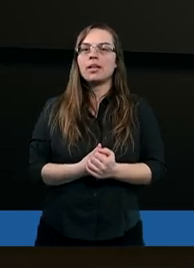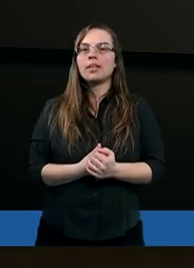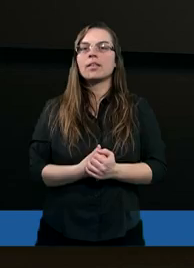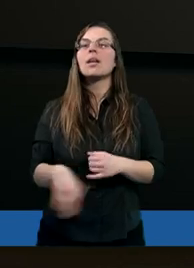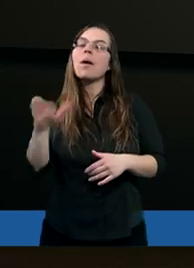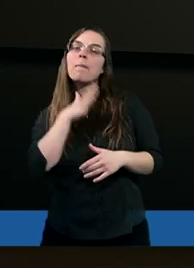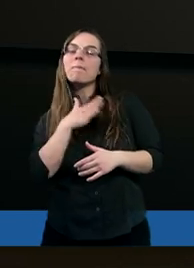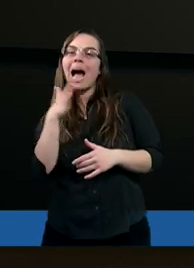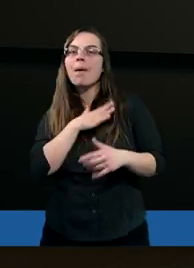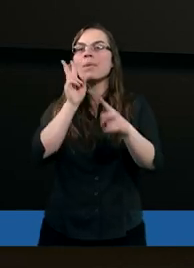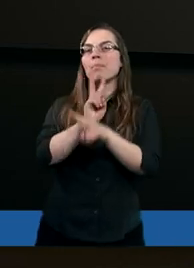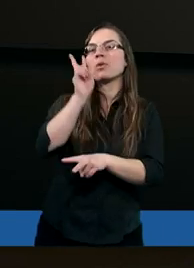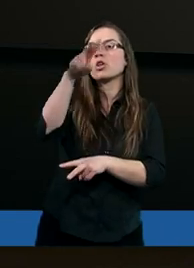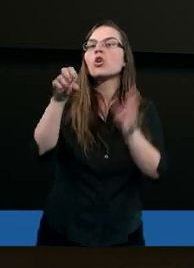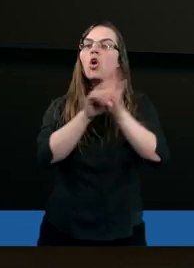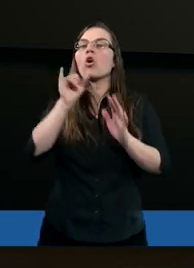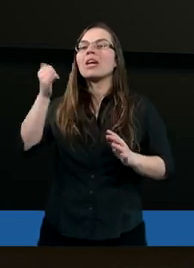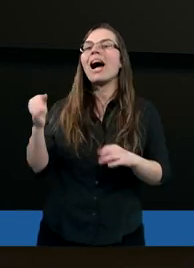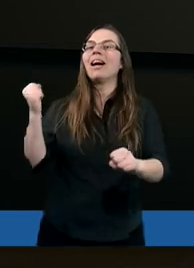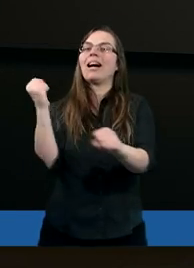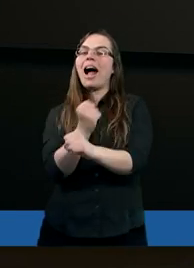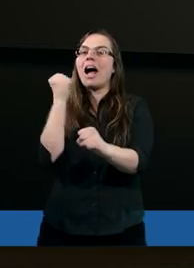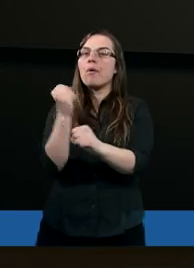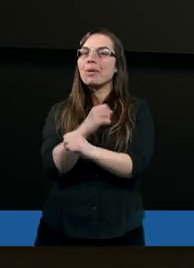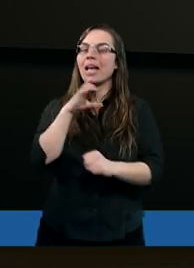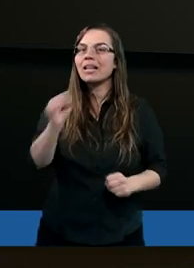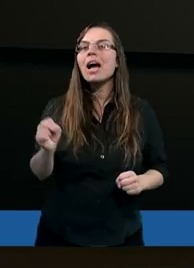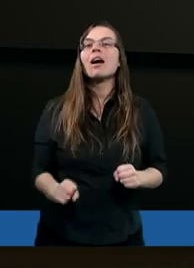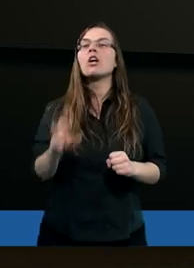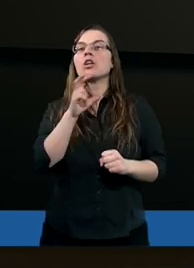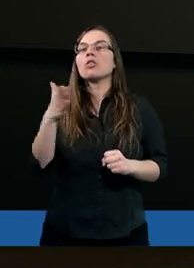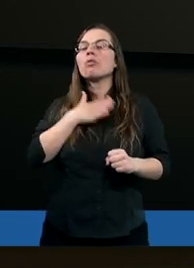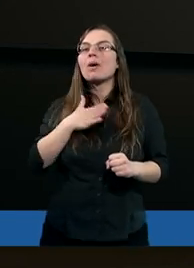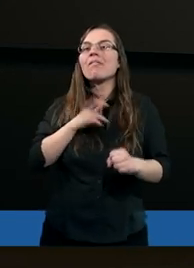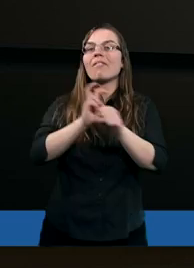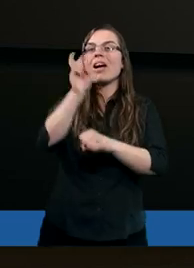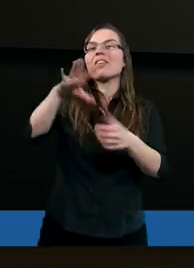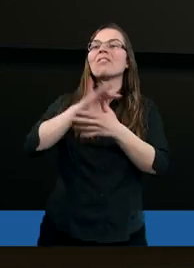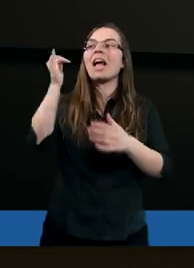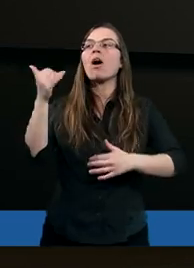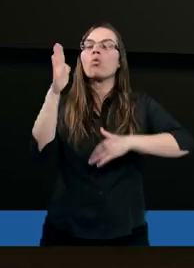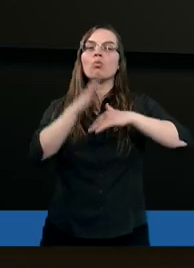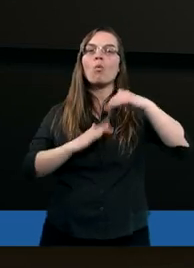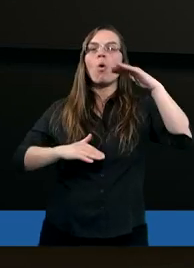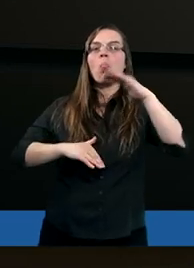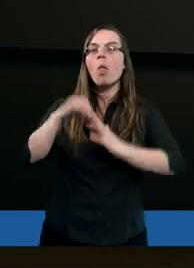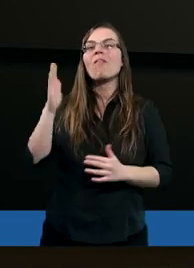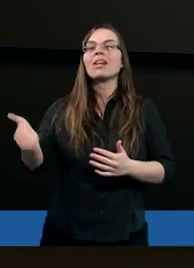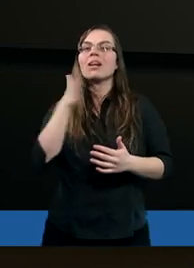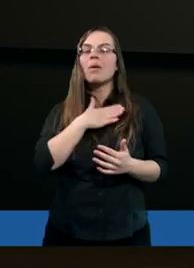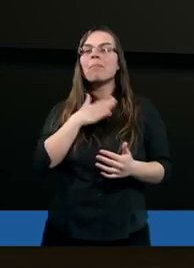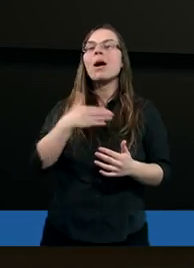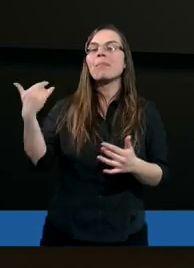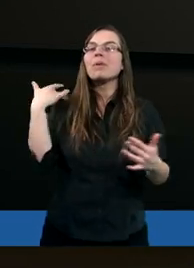Mamy przystąpić do jakiegoś kamienia. Mamy wejść w jakąś budowlę. Mamy być